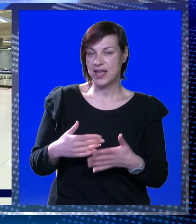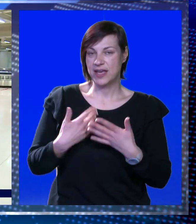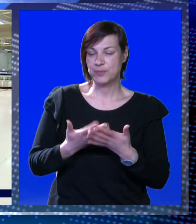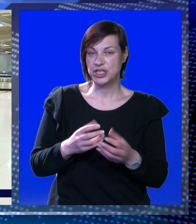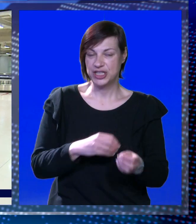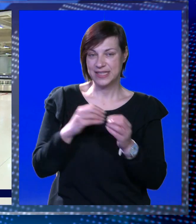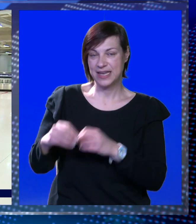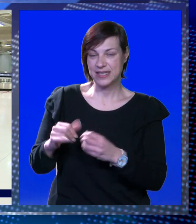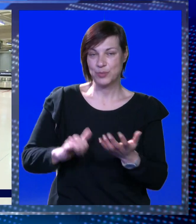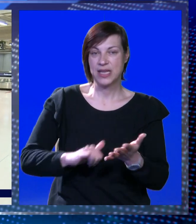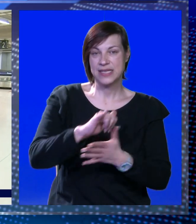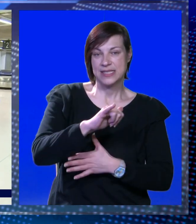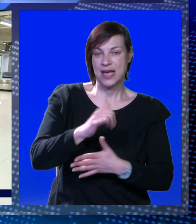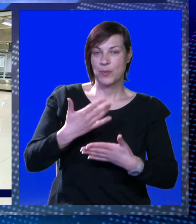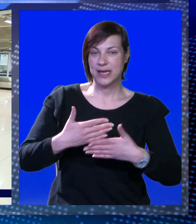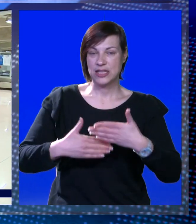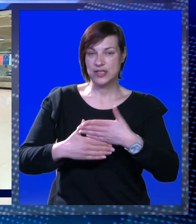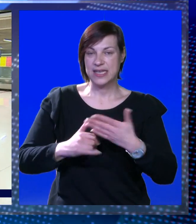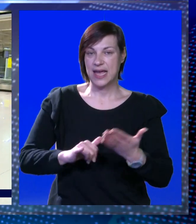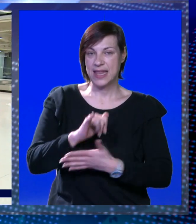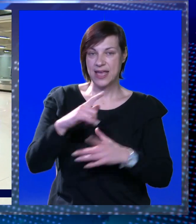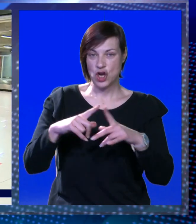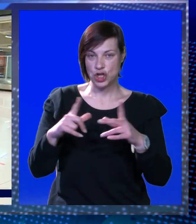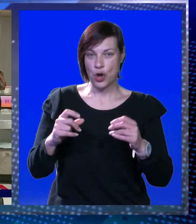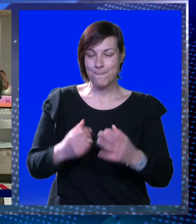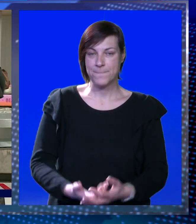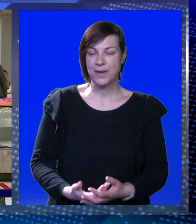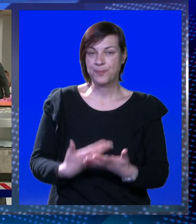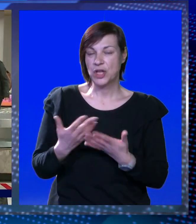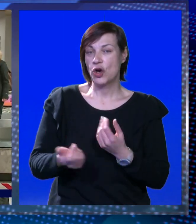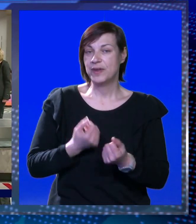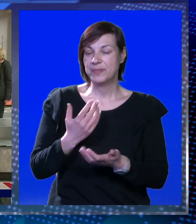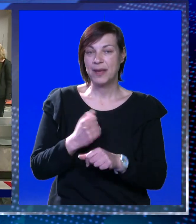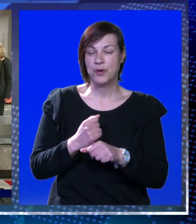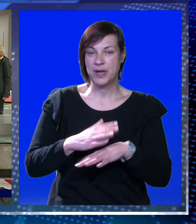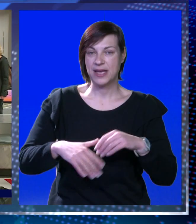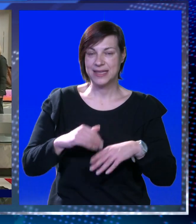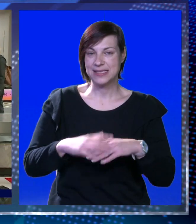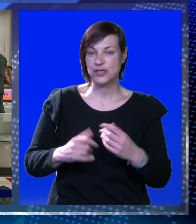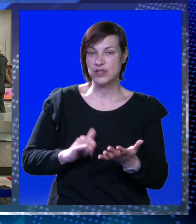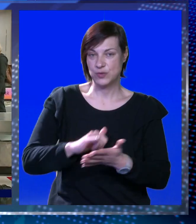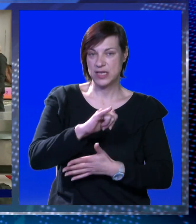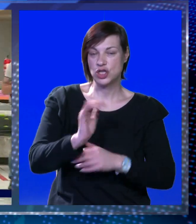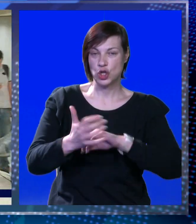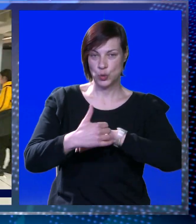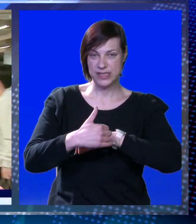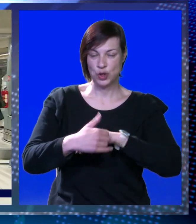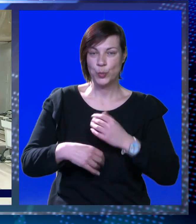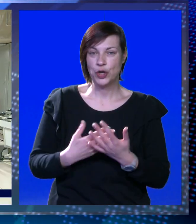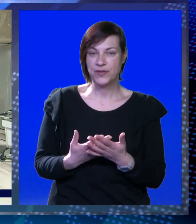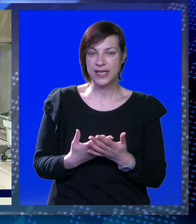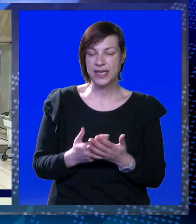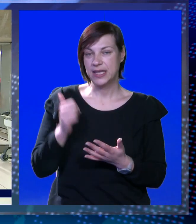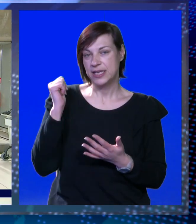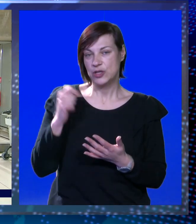od najbržih transporta iz Rakoplova do zgrade aerodroma. Ovim tempom rada zadovoljni su i u zračnoj luci Dubrovnik.